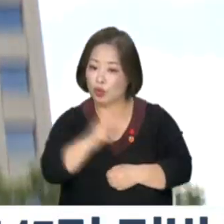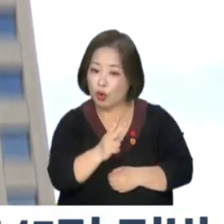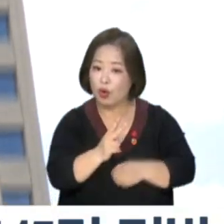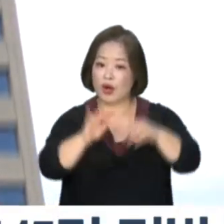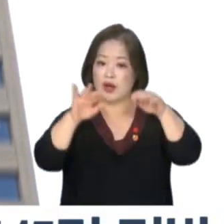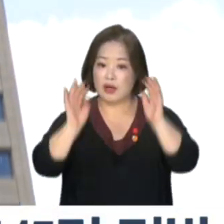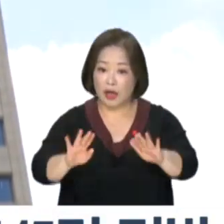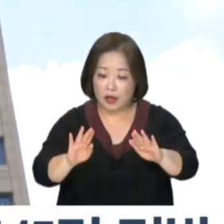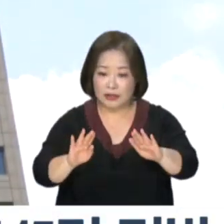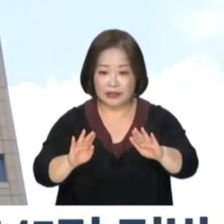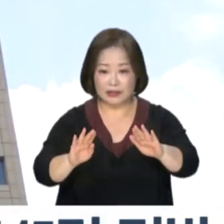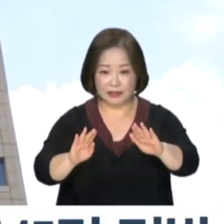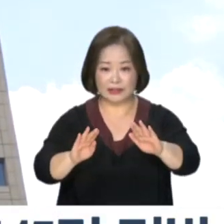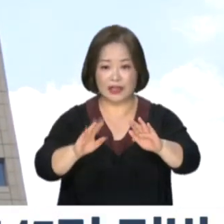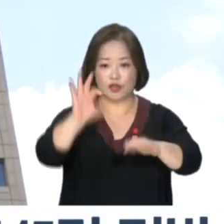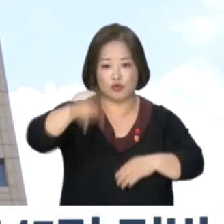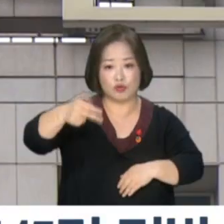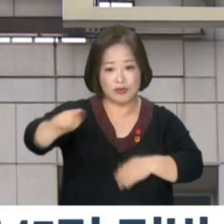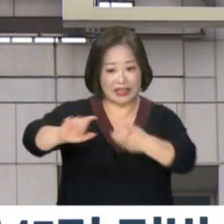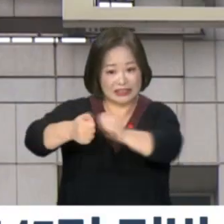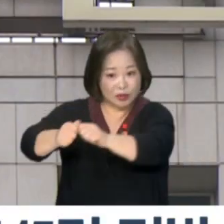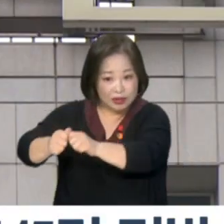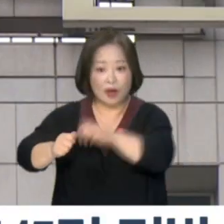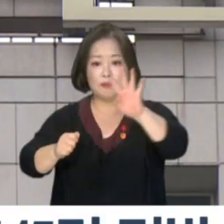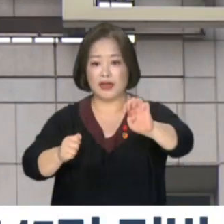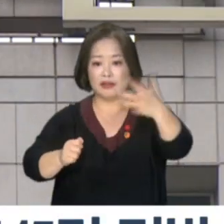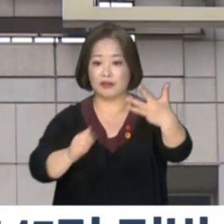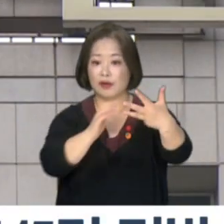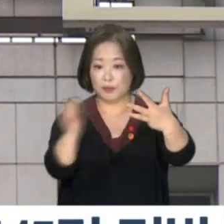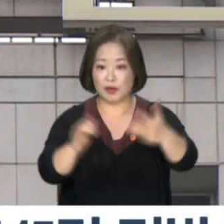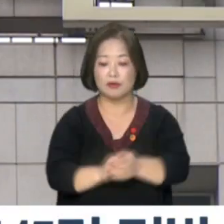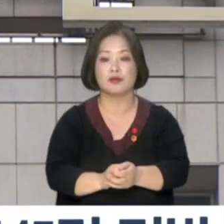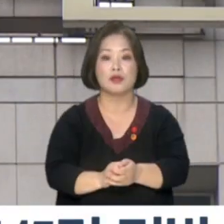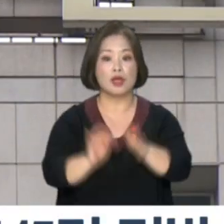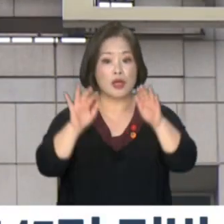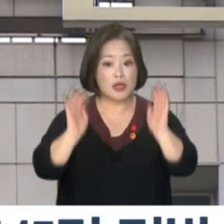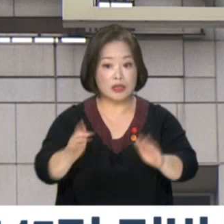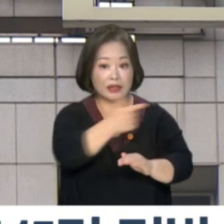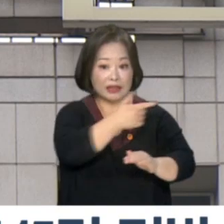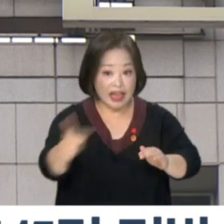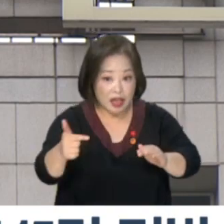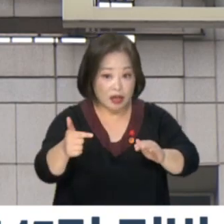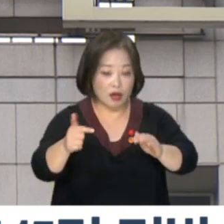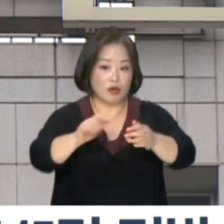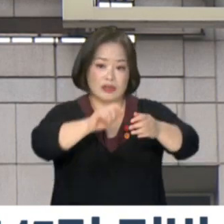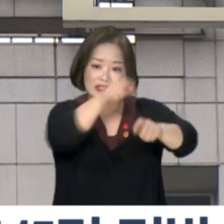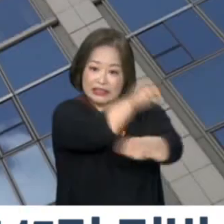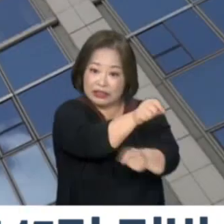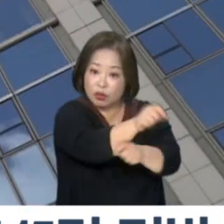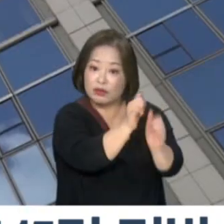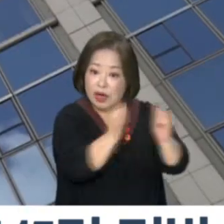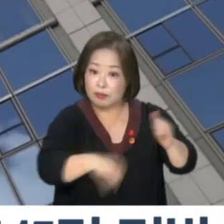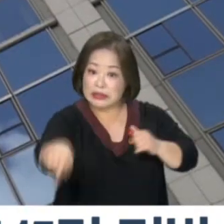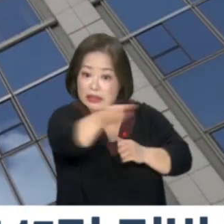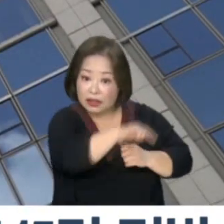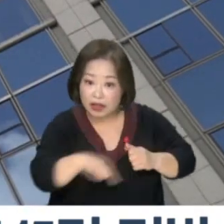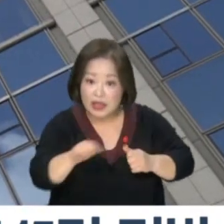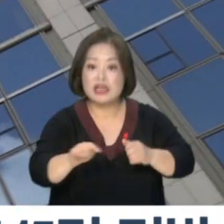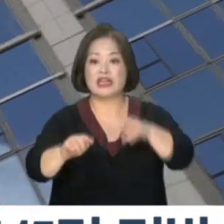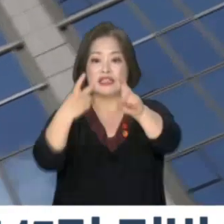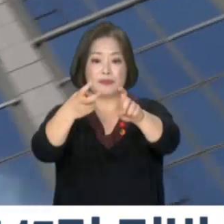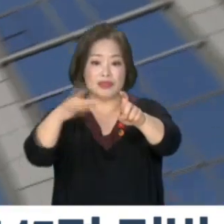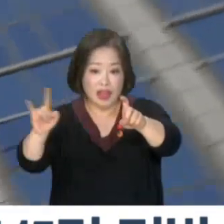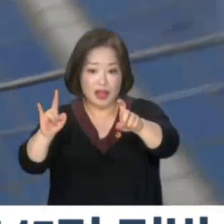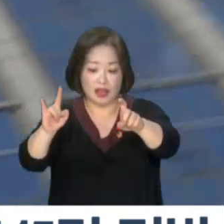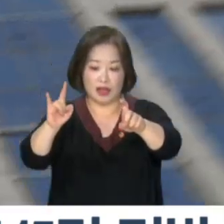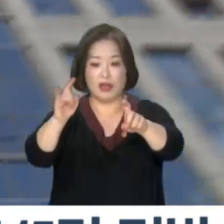유가증권시장에서는 48명이 적발됐습니다. 금감원은 대형 연예기획사 직원들이 소속 아이돌 그룹의 활동